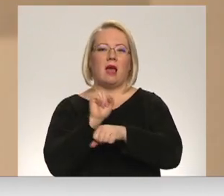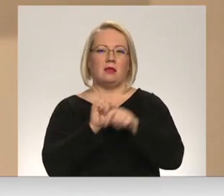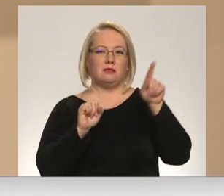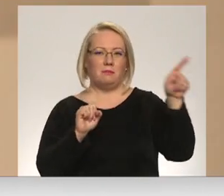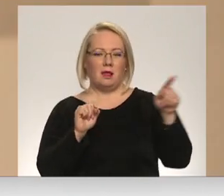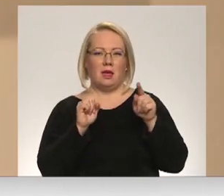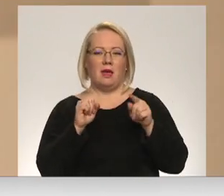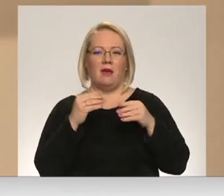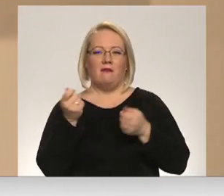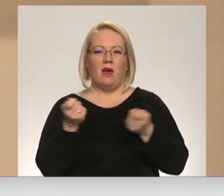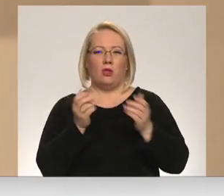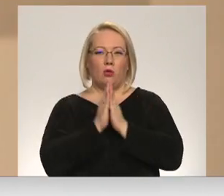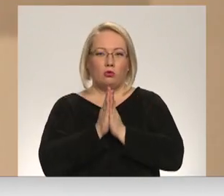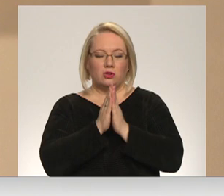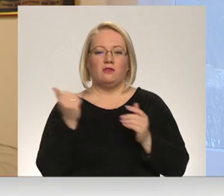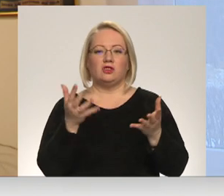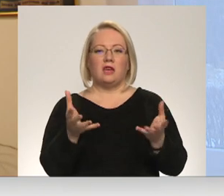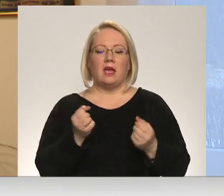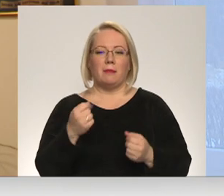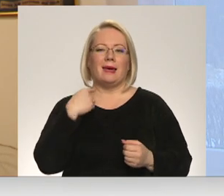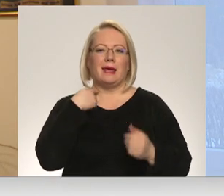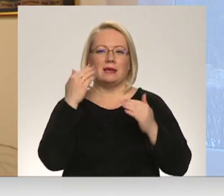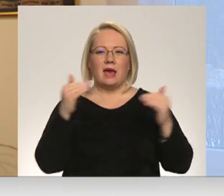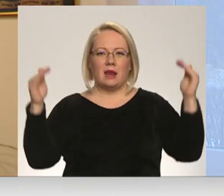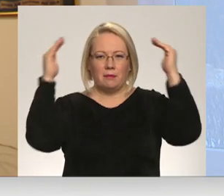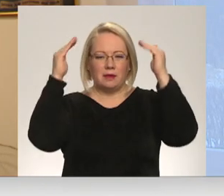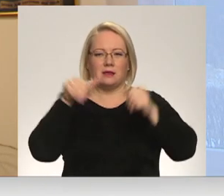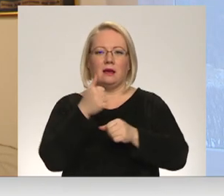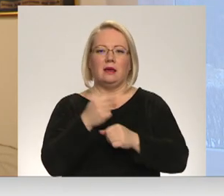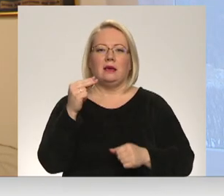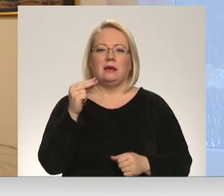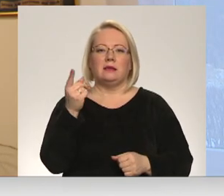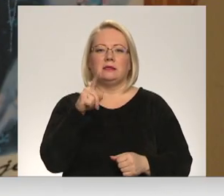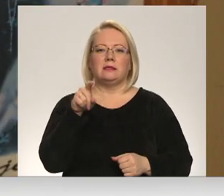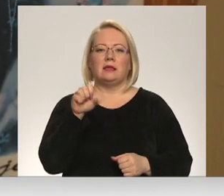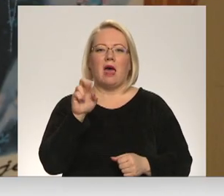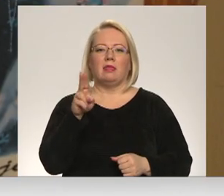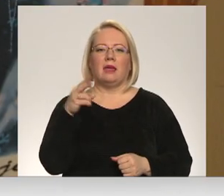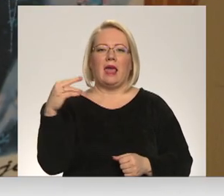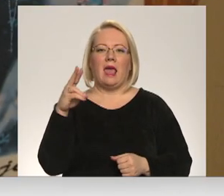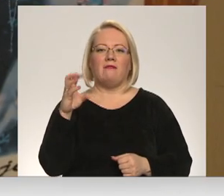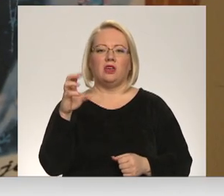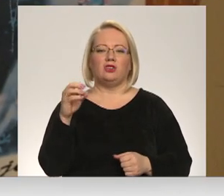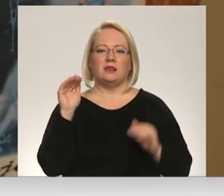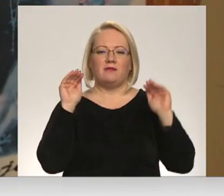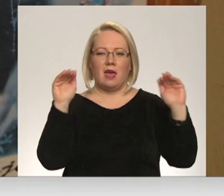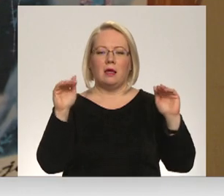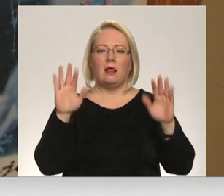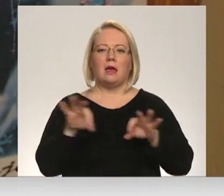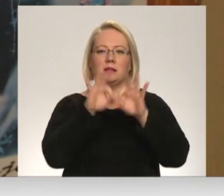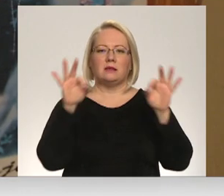Baldonē stāsta, ka saņēmis Rīgas arhibīskapa metropolītas Bigņevastankēvičs sveitību, lai sāktu dievna un